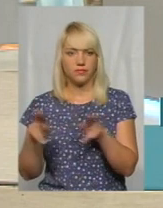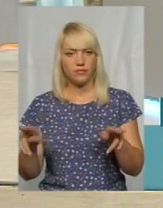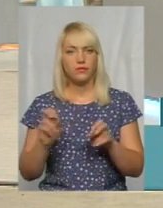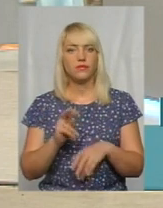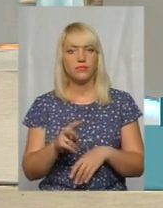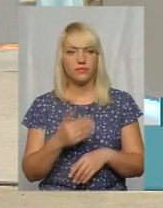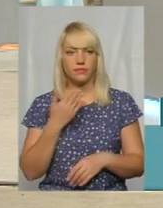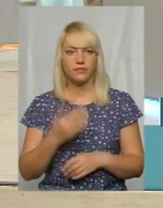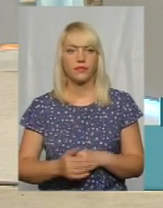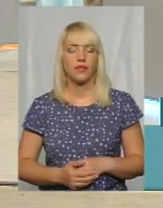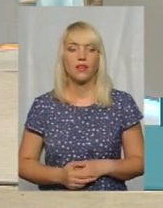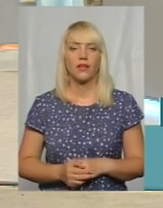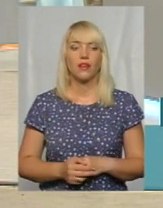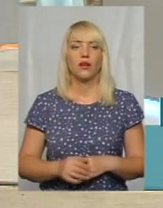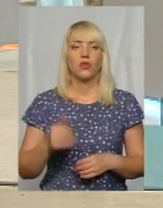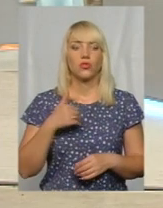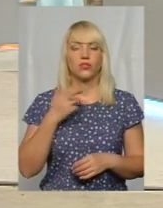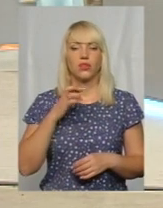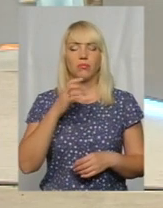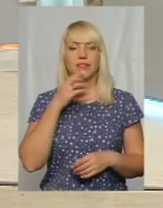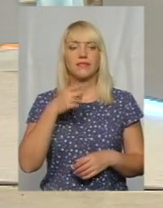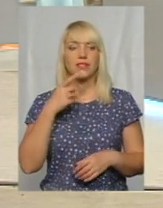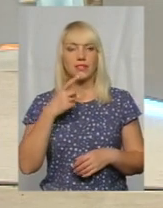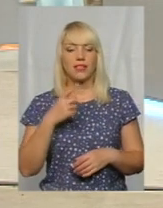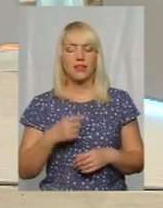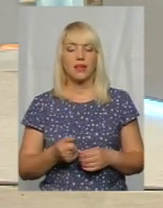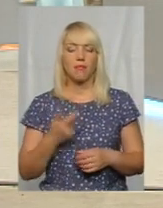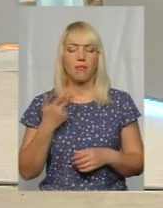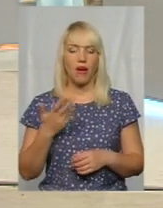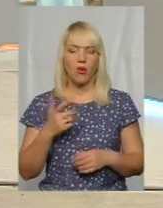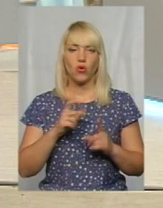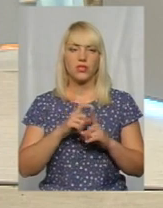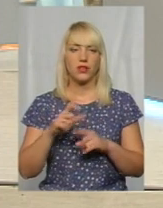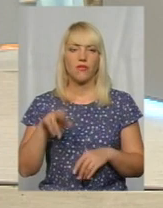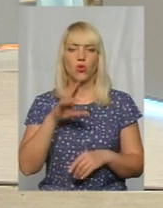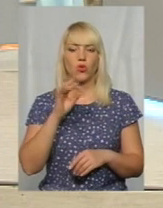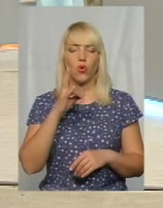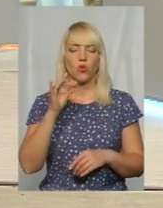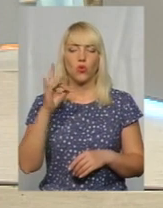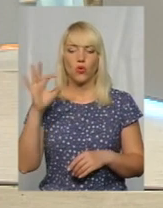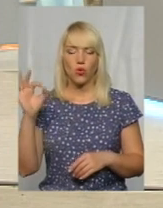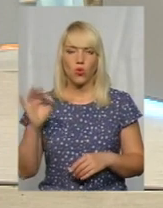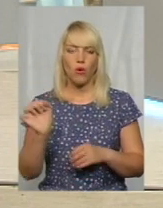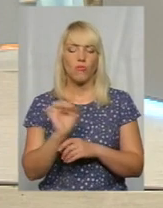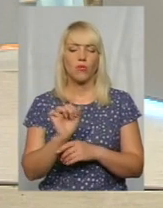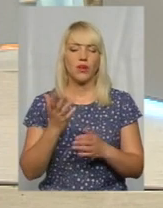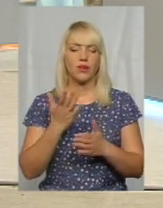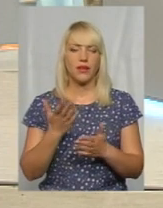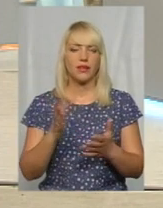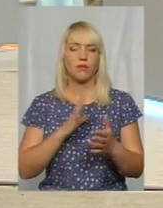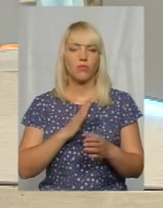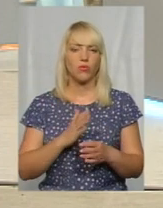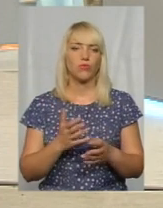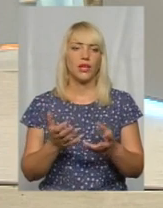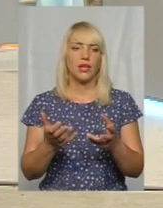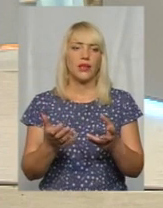Я хотіла би сказати пару слів про доноромобіль, який отриманий за сприянням Американського міжнародного альянсу охорони